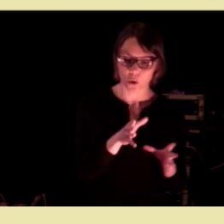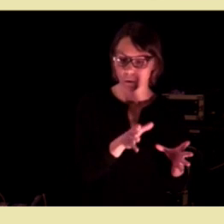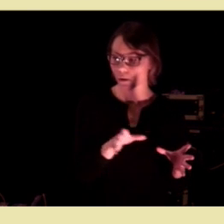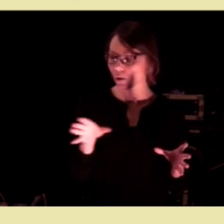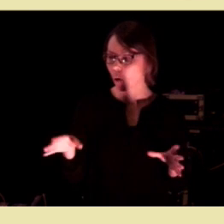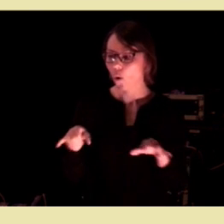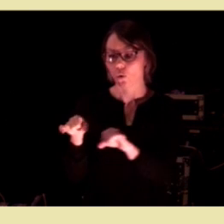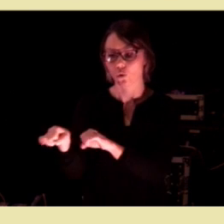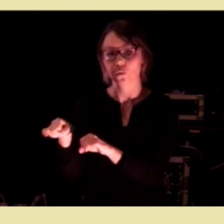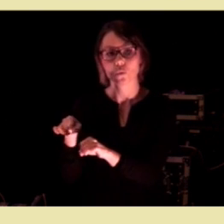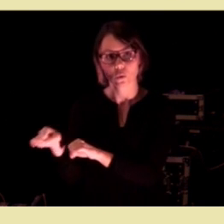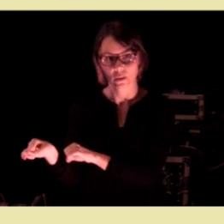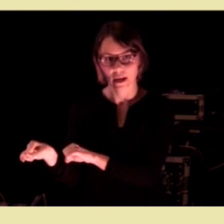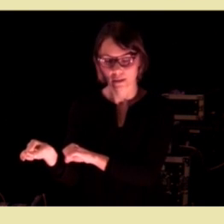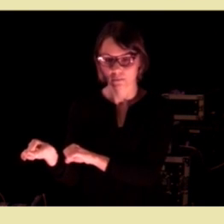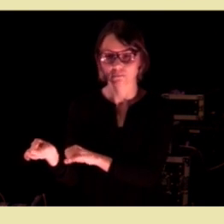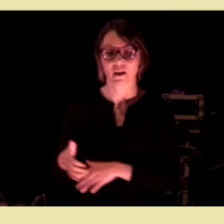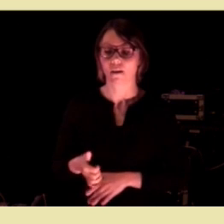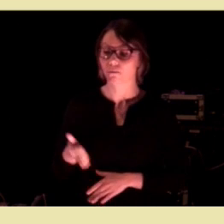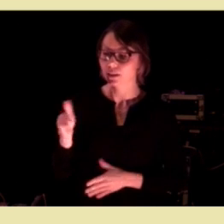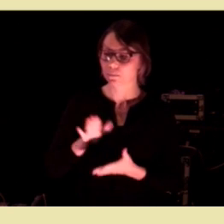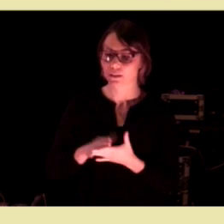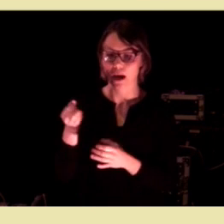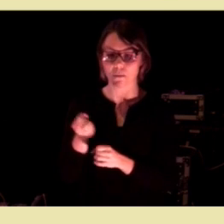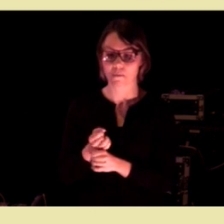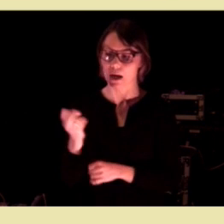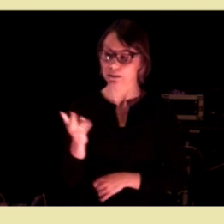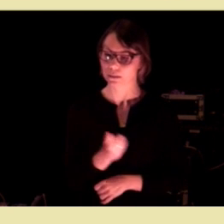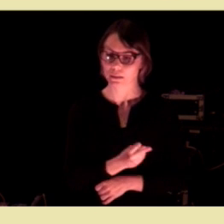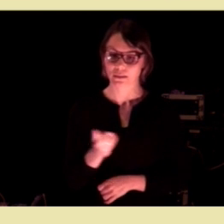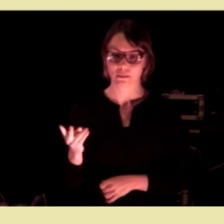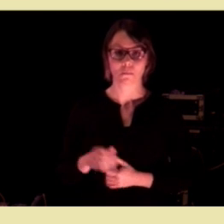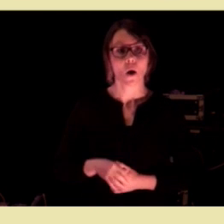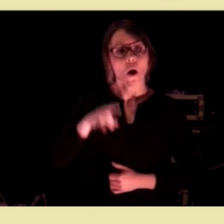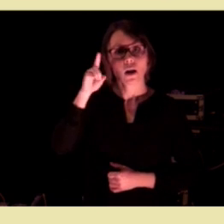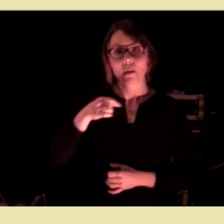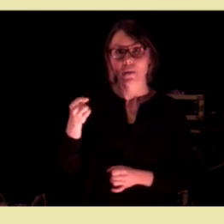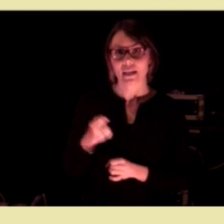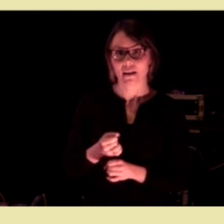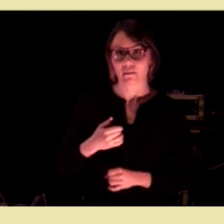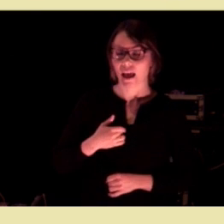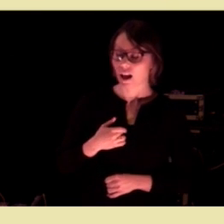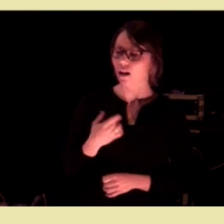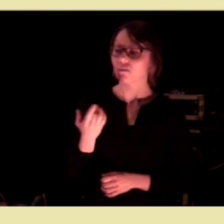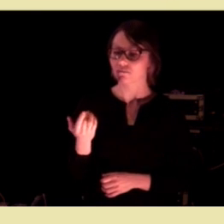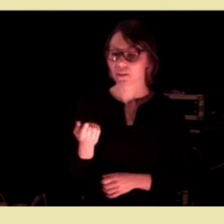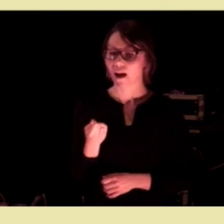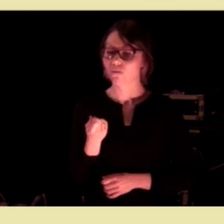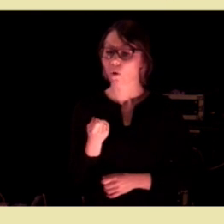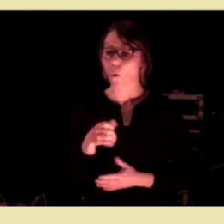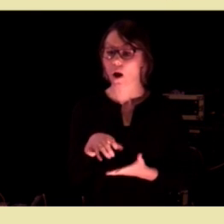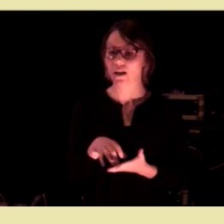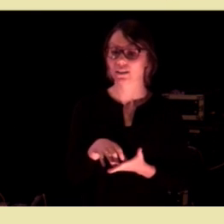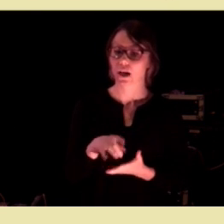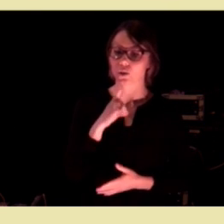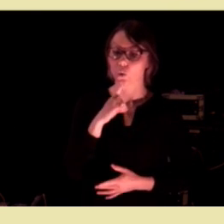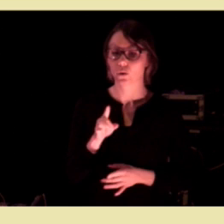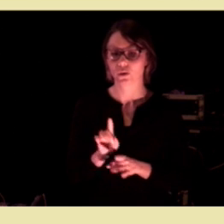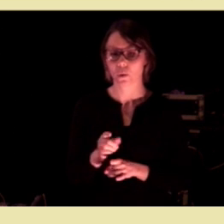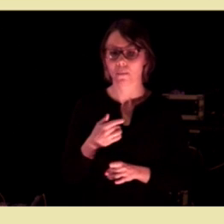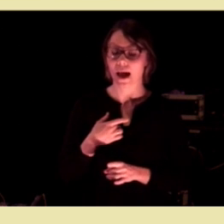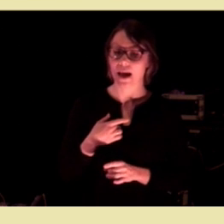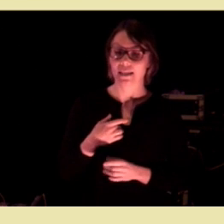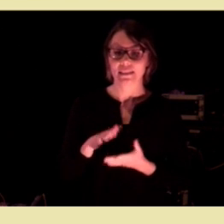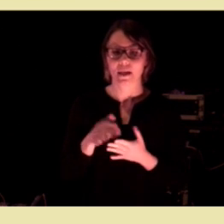og kommunene på den andre siden. Og jeg kan bekrefte også at det er få statsråder jeg samarbeider